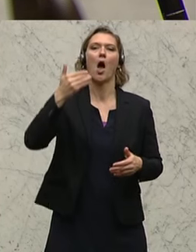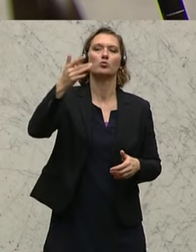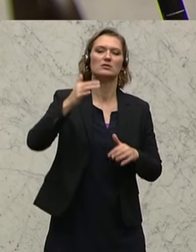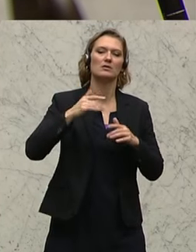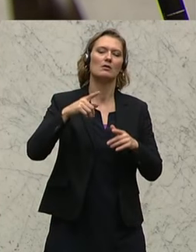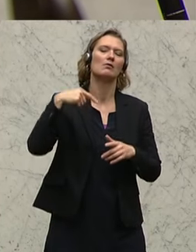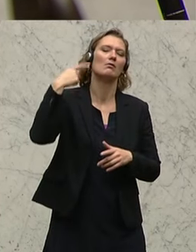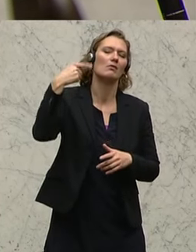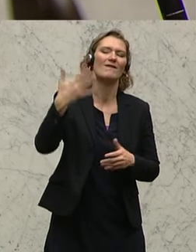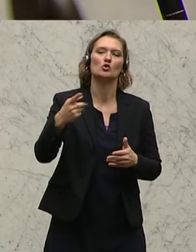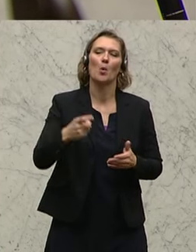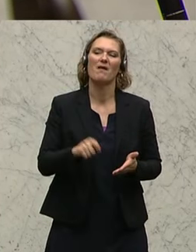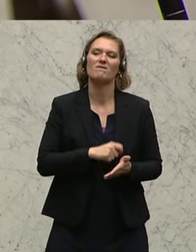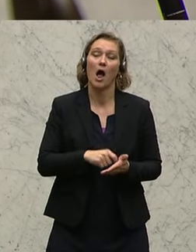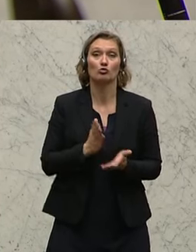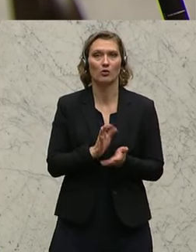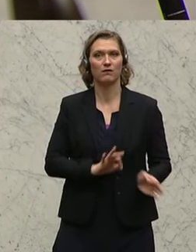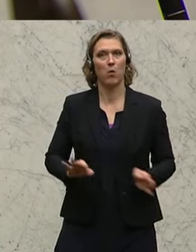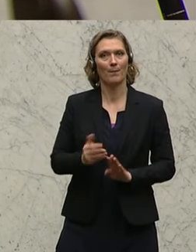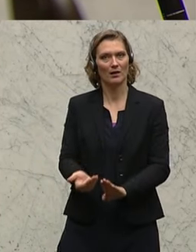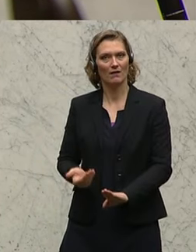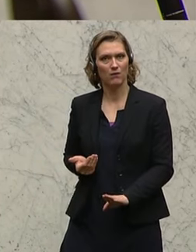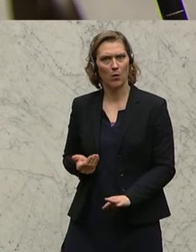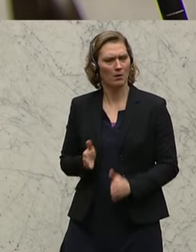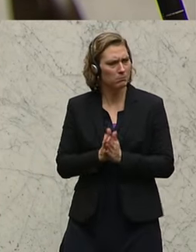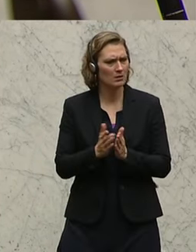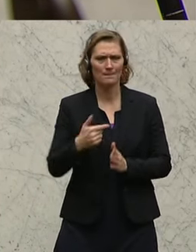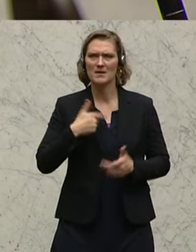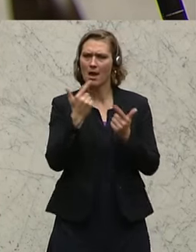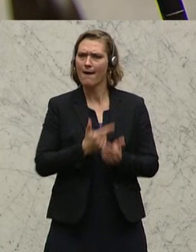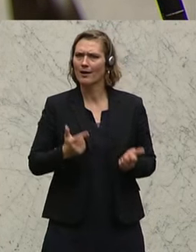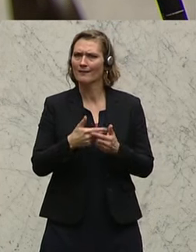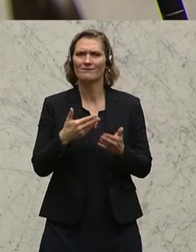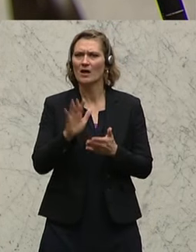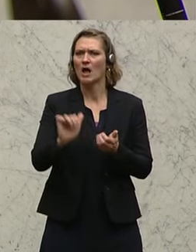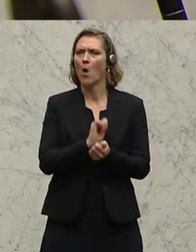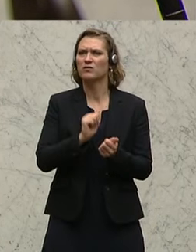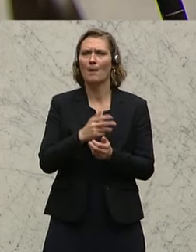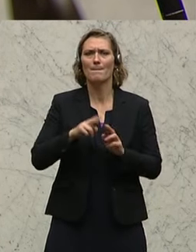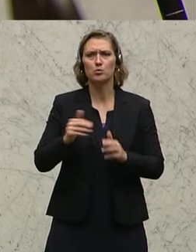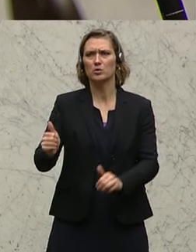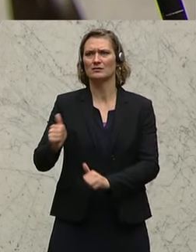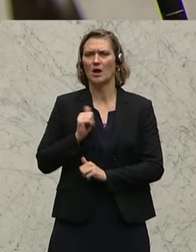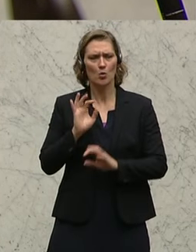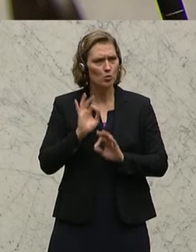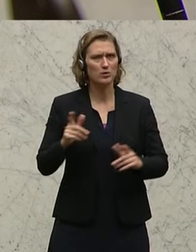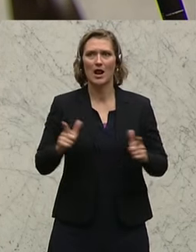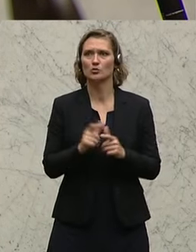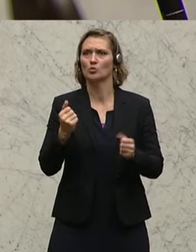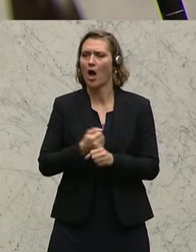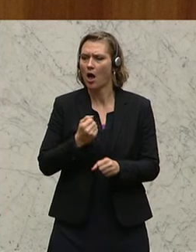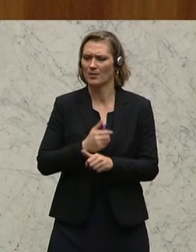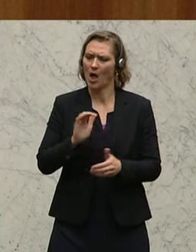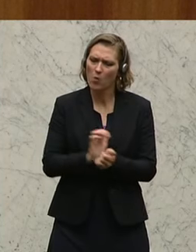der nächsten Wahlen vorzubereiten. Weil, jetzt erklären Sie mir eines, was hat das Bundesheer, das gute Arbeit leistet und